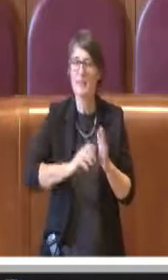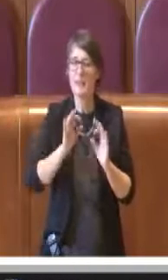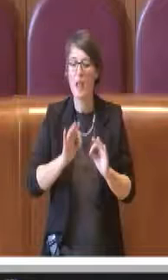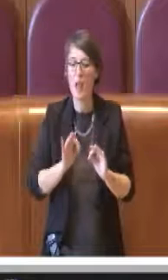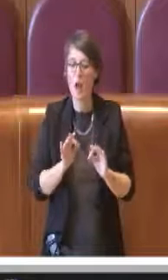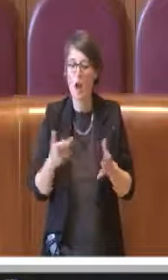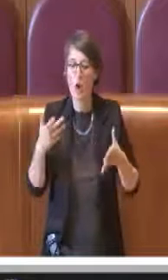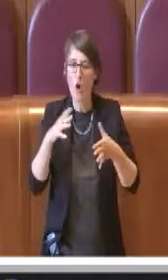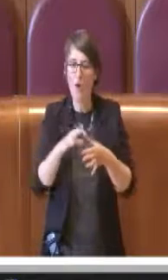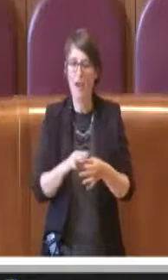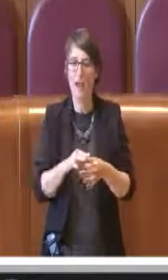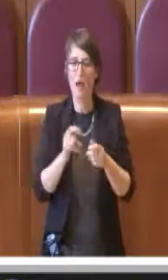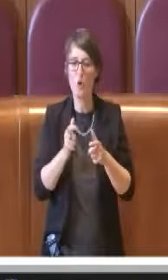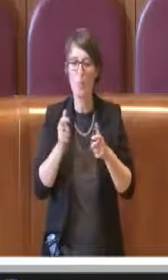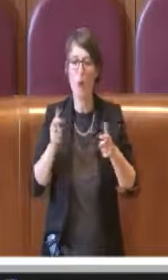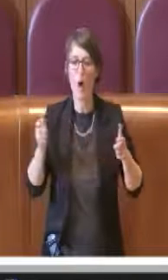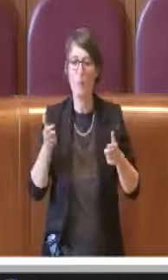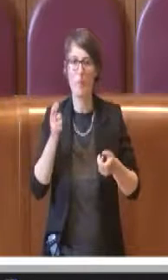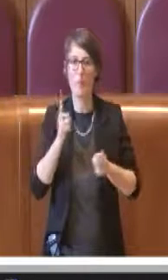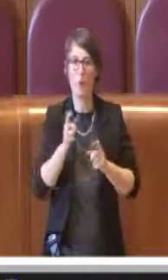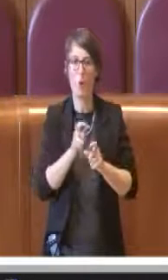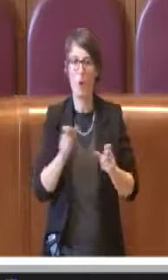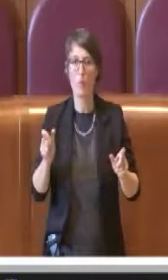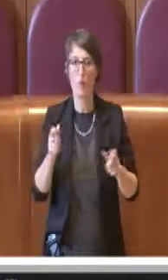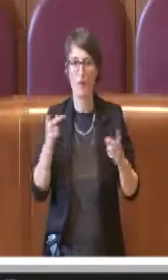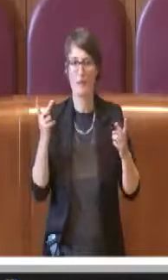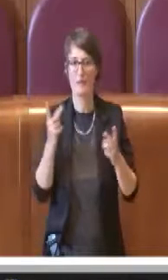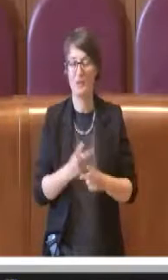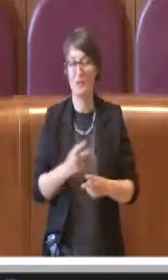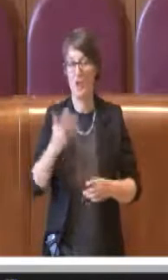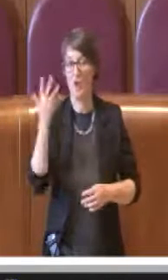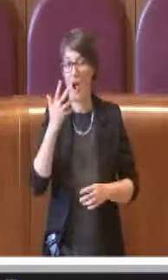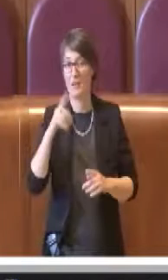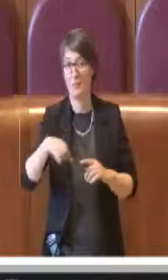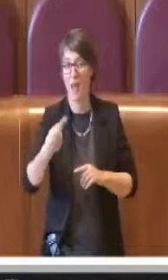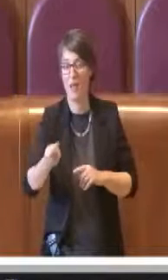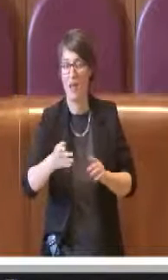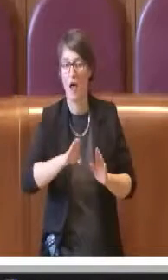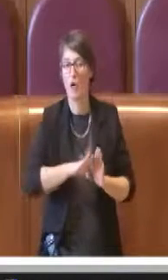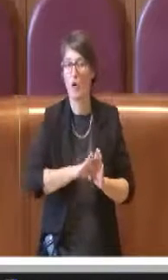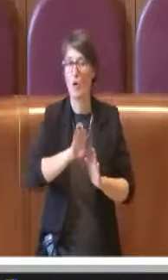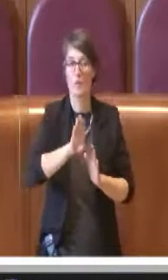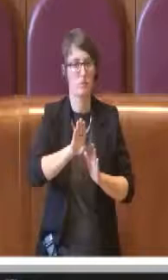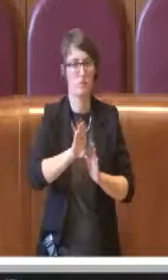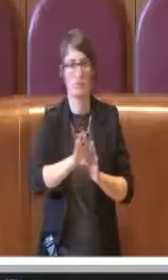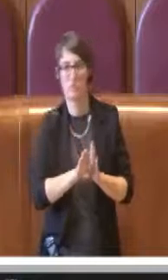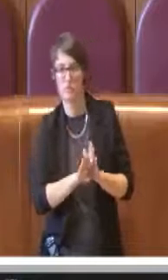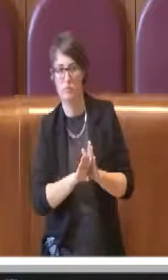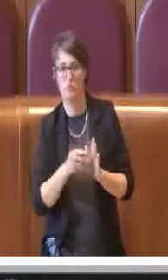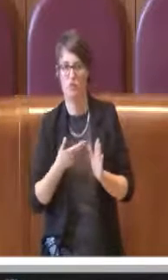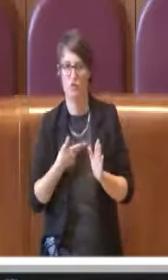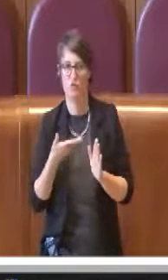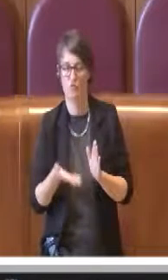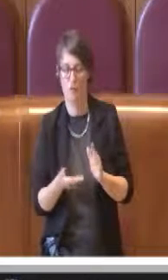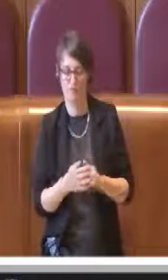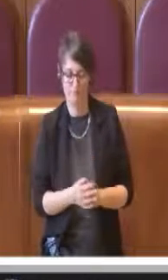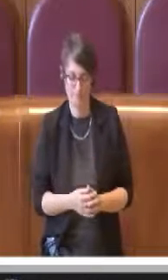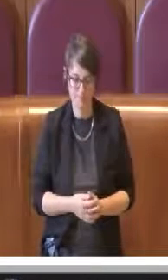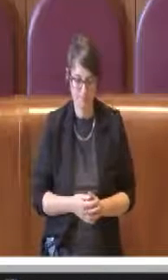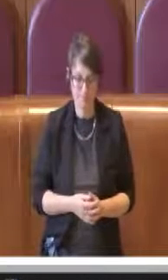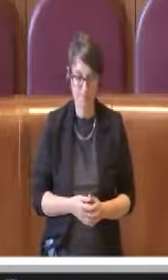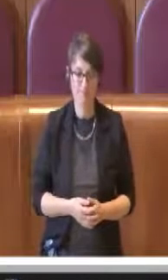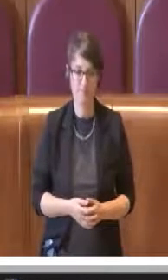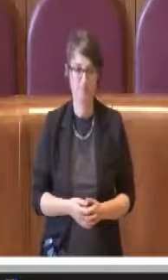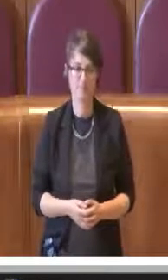sovrastinato. Si aggiunge un altro tassello nel percorso di